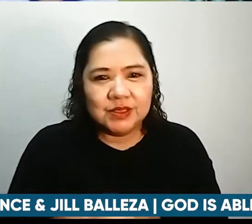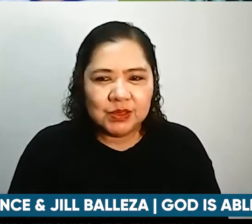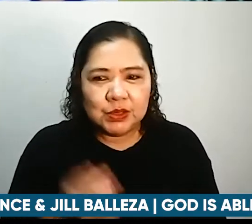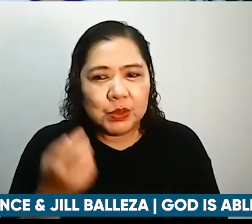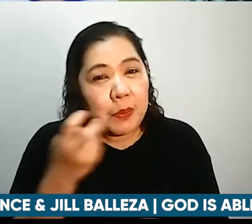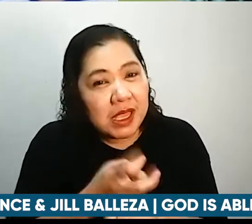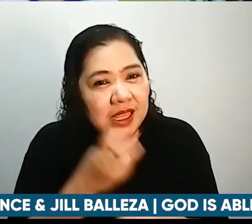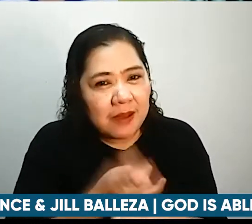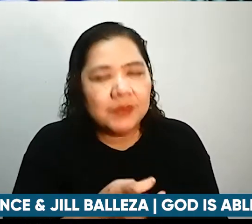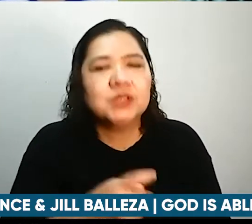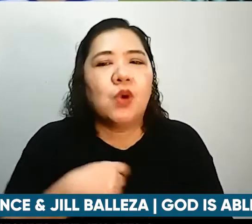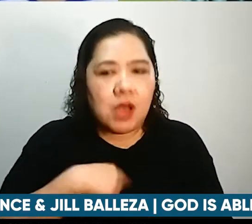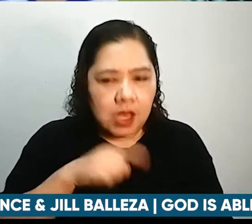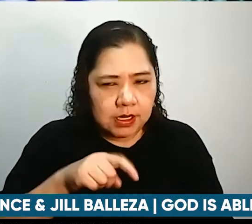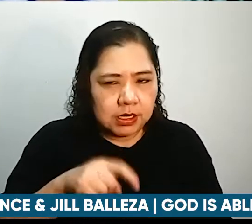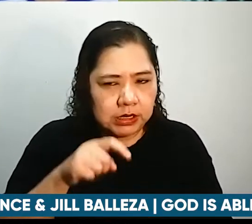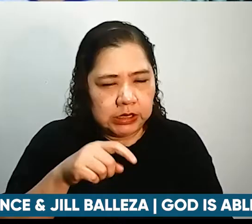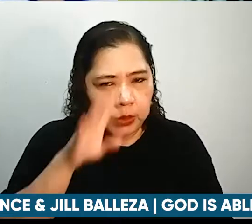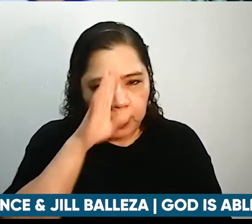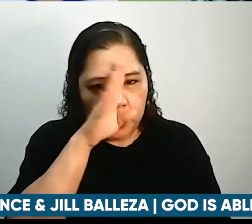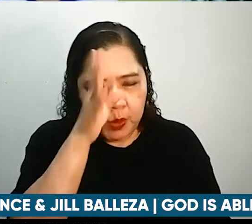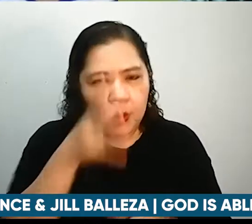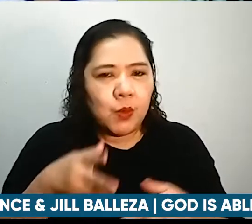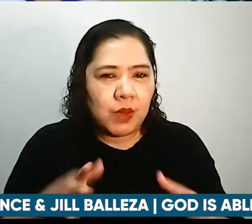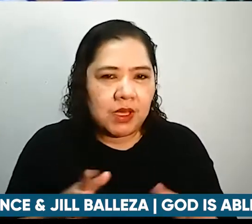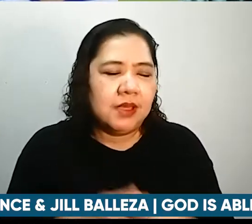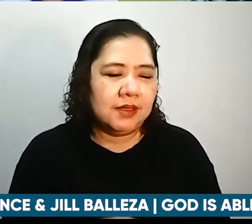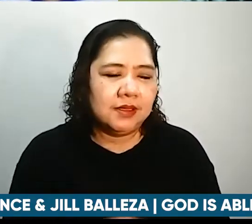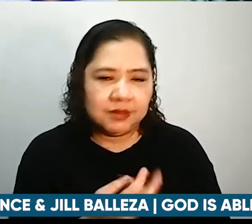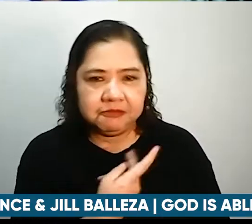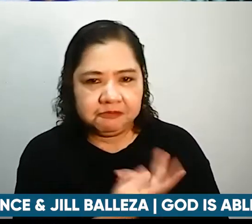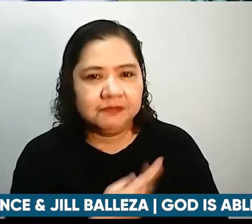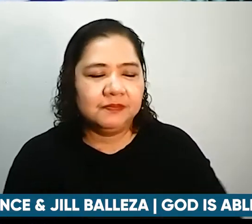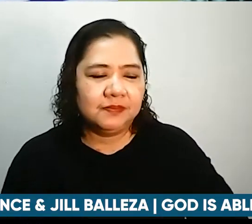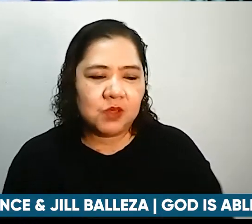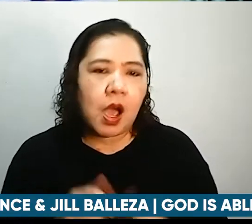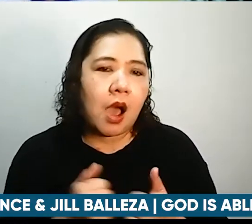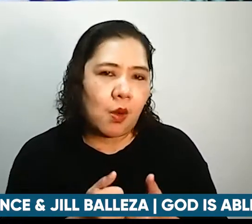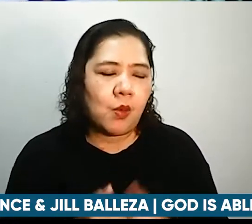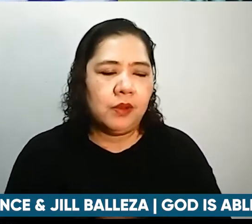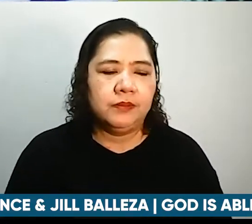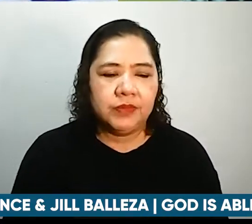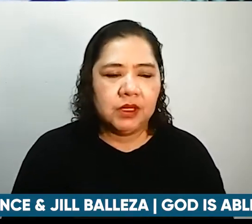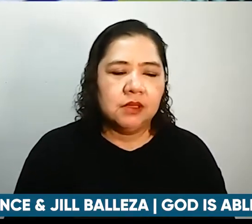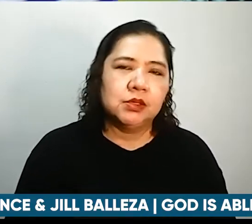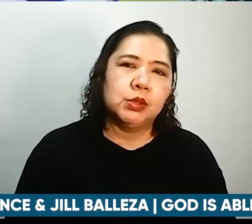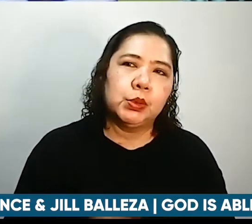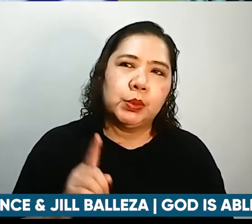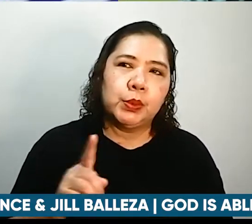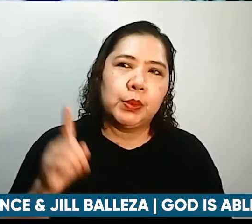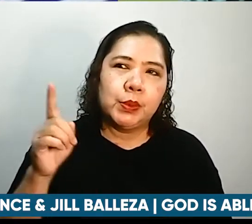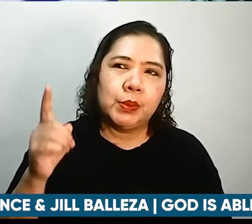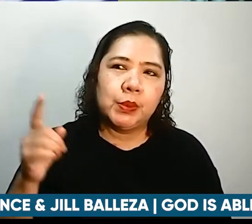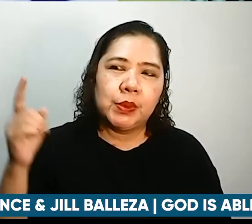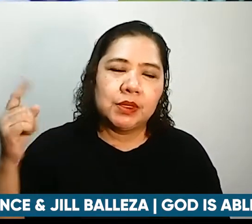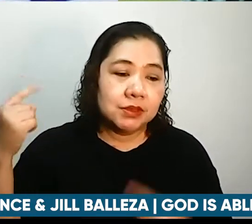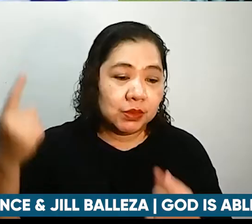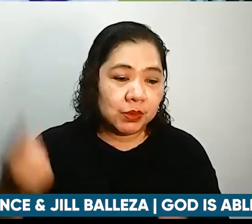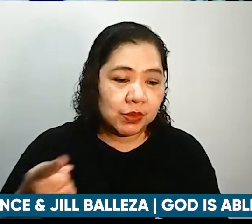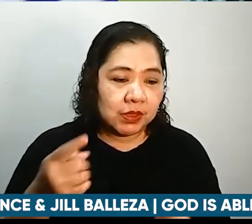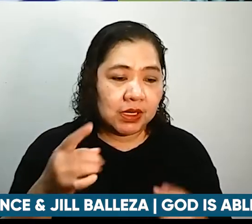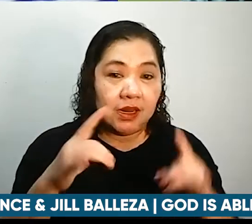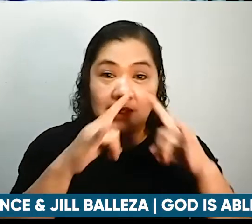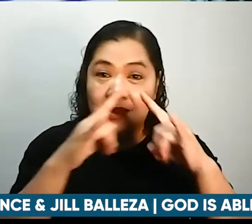basta-basta. So during the last God is Able camp we were able to learn techniques from